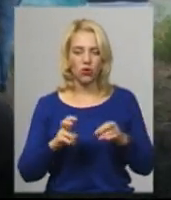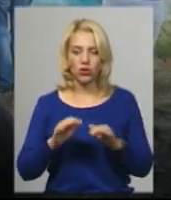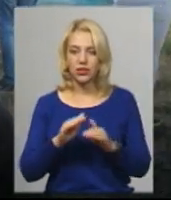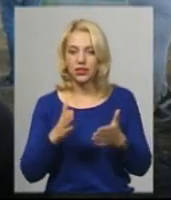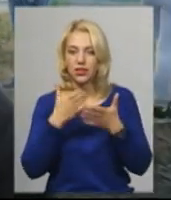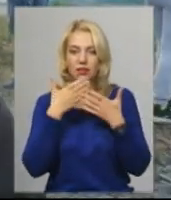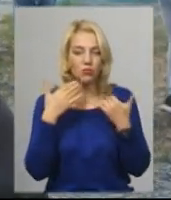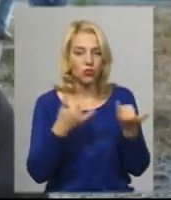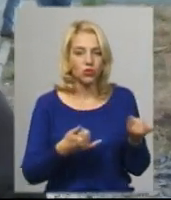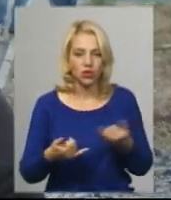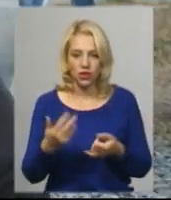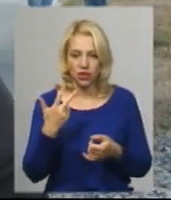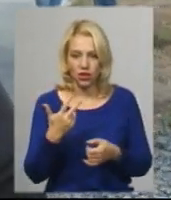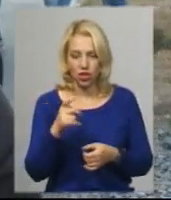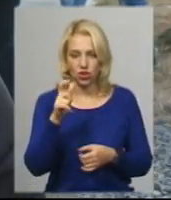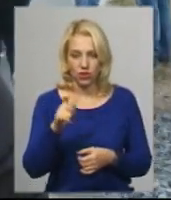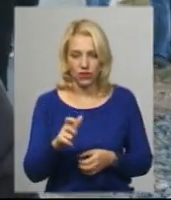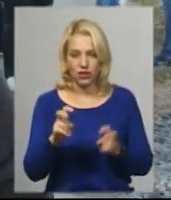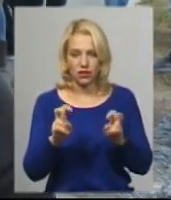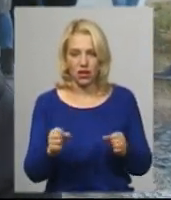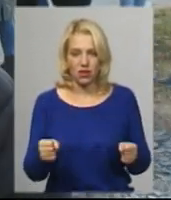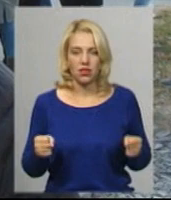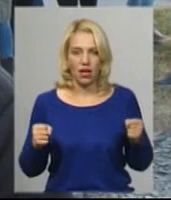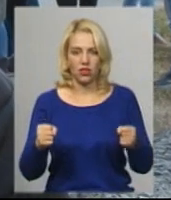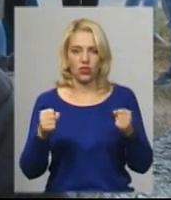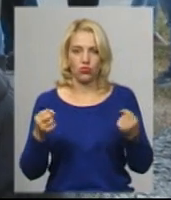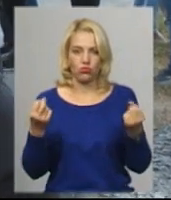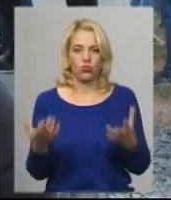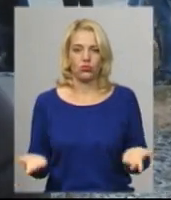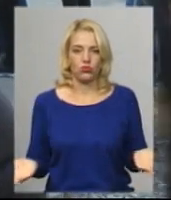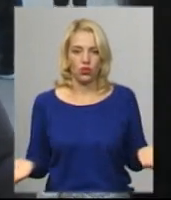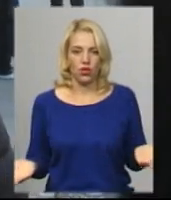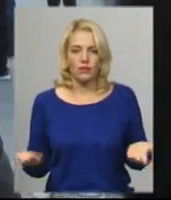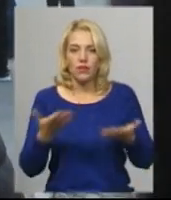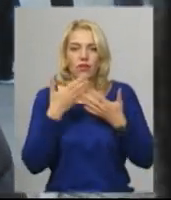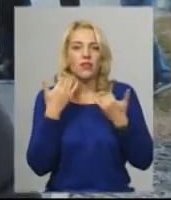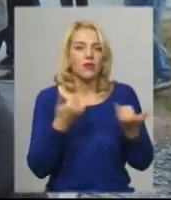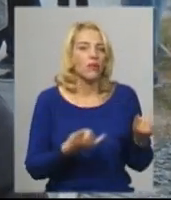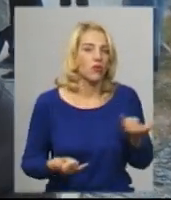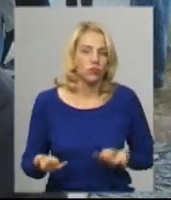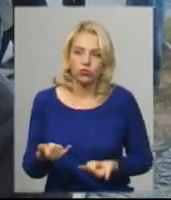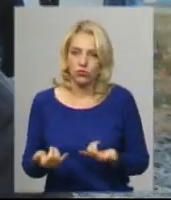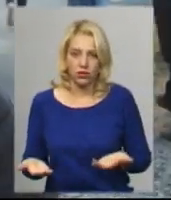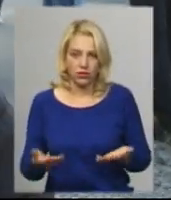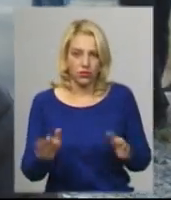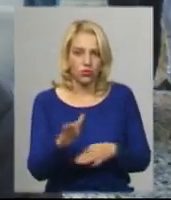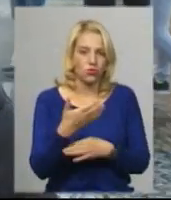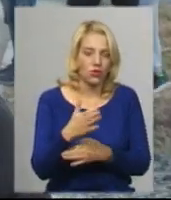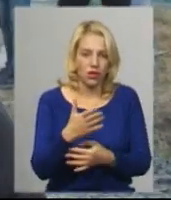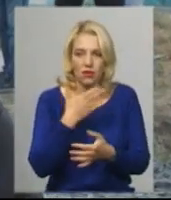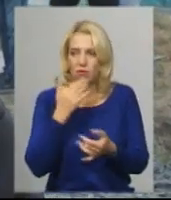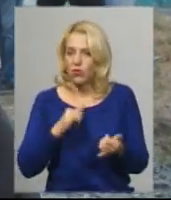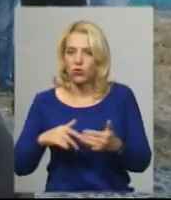Вони по три чоловіка сідають на одну просту качельку, щоб покататися. Їм нема ніде розвернутися, ні куди піти.